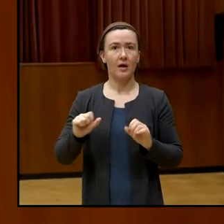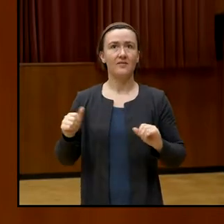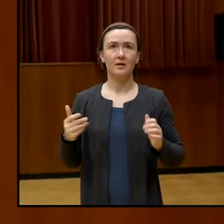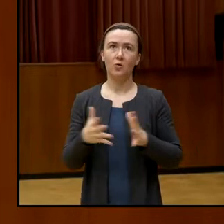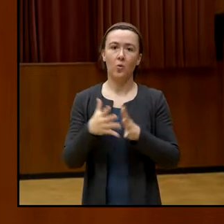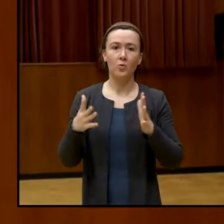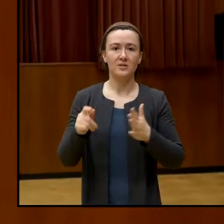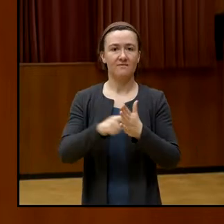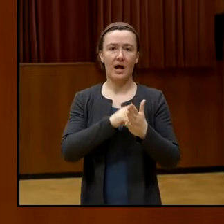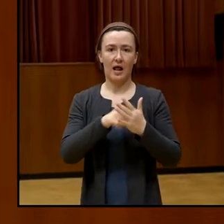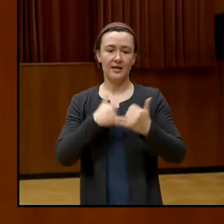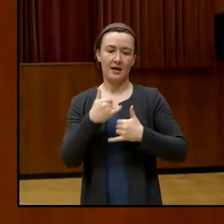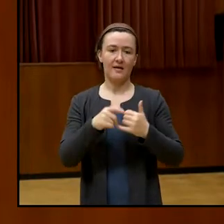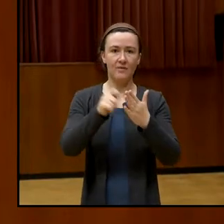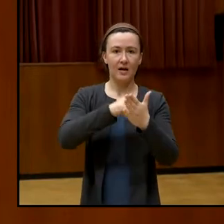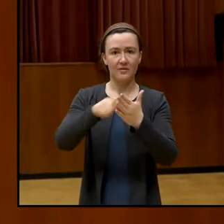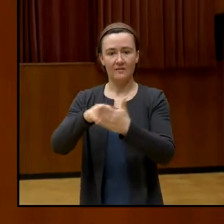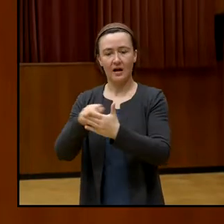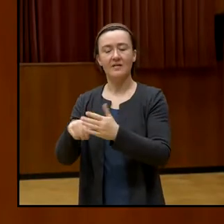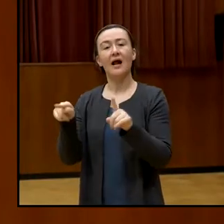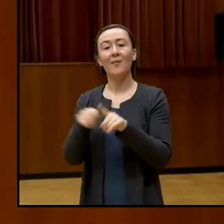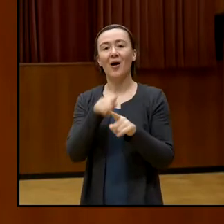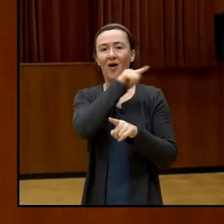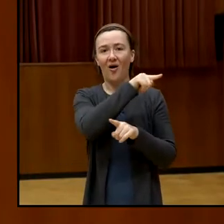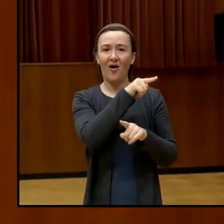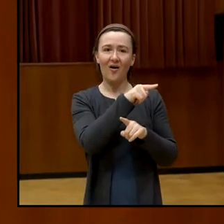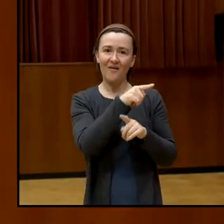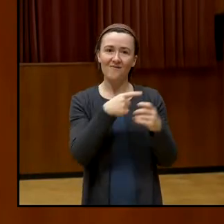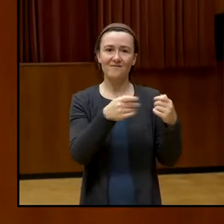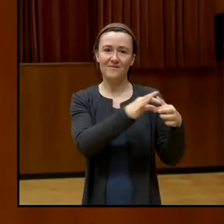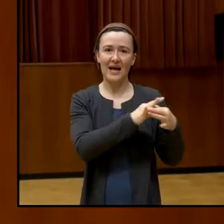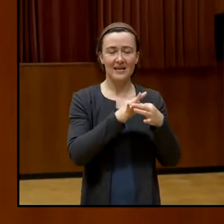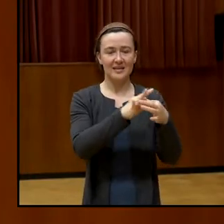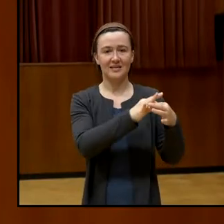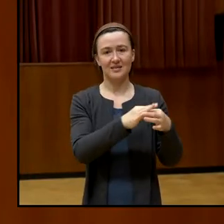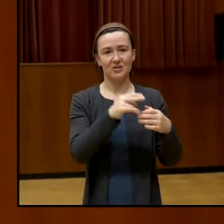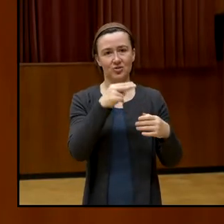ist das Thema Desinformation wirklich ein riesiges.